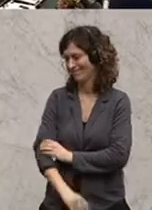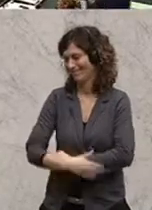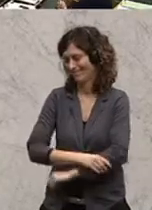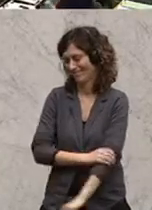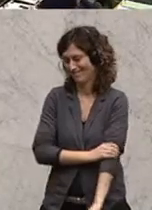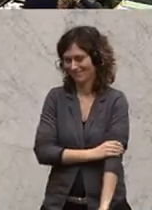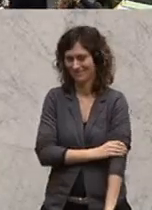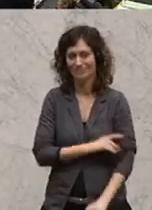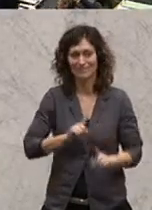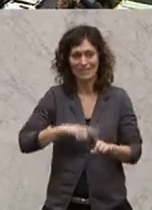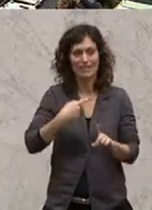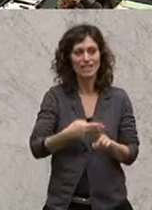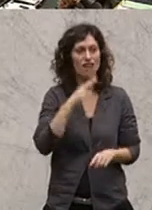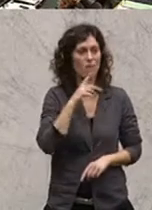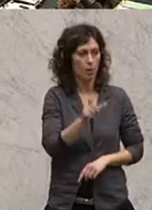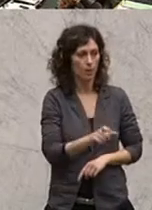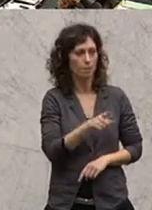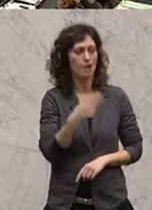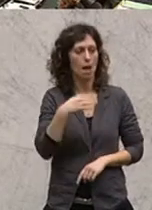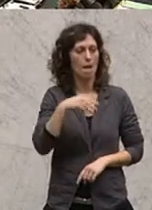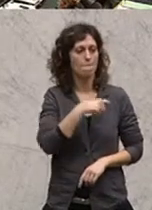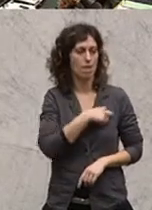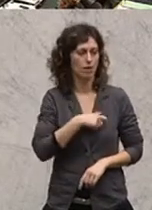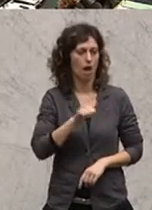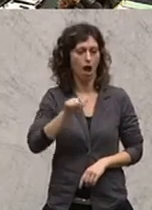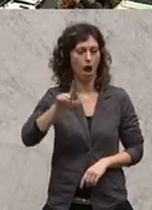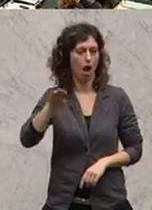Nächster zu Wort gemeldet, Herr Abgeordneter Magister Allm.